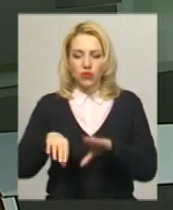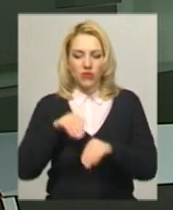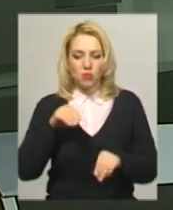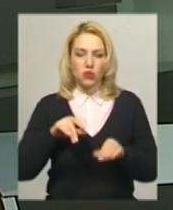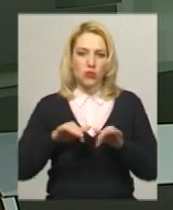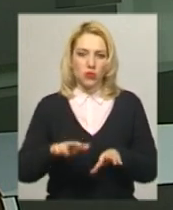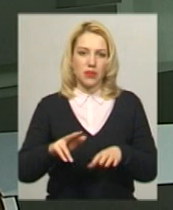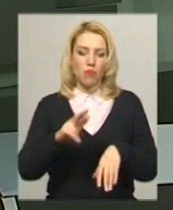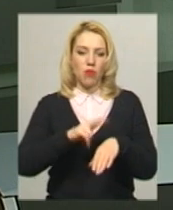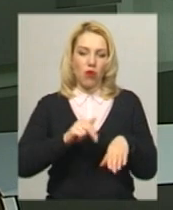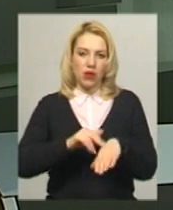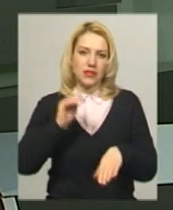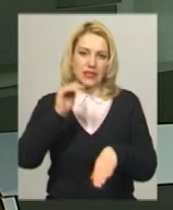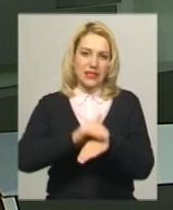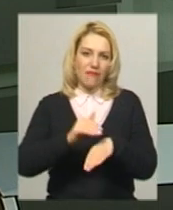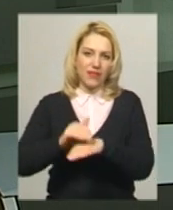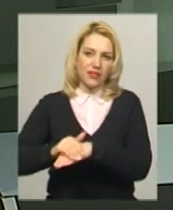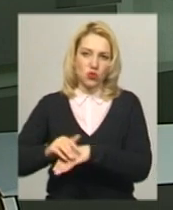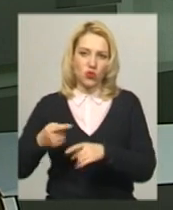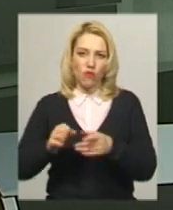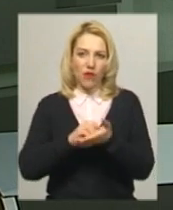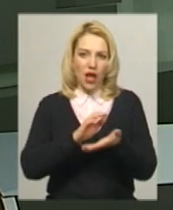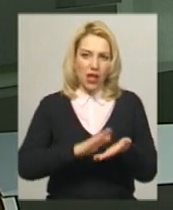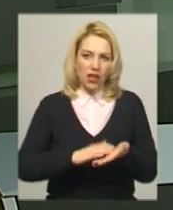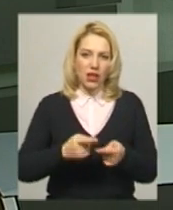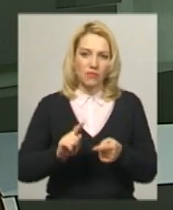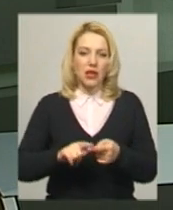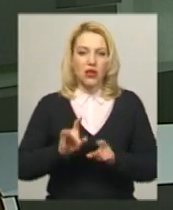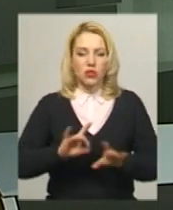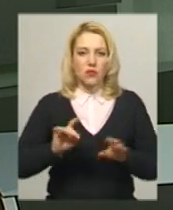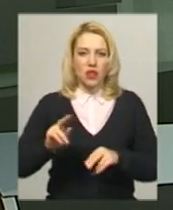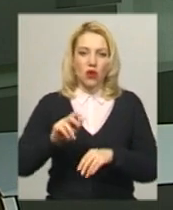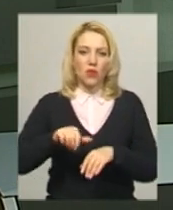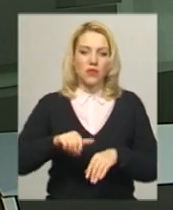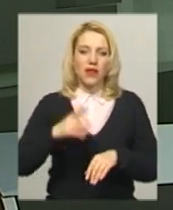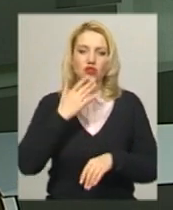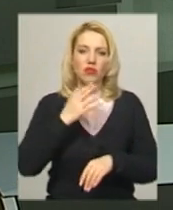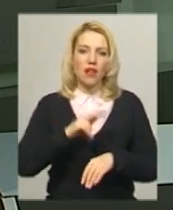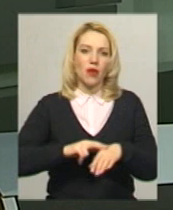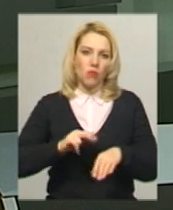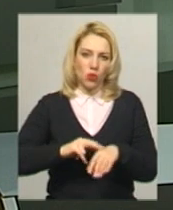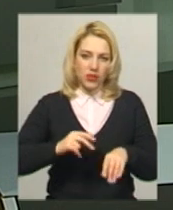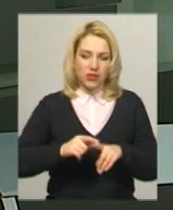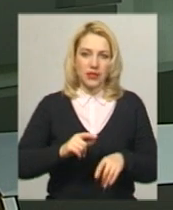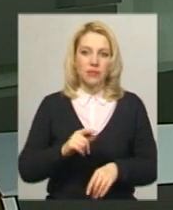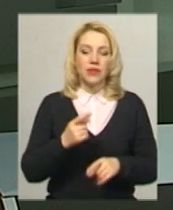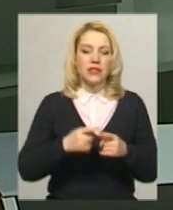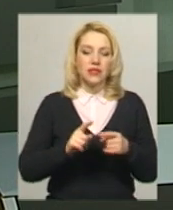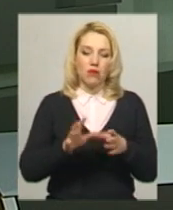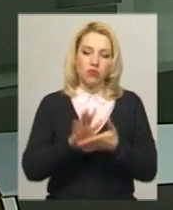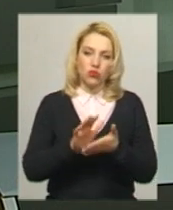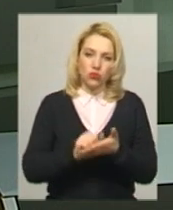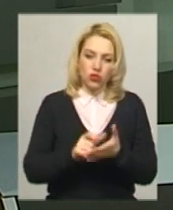поліцейській області. Про це розповів заступник начальника головного управління національної поліції в області Валентин-Білянський. Це пошкодження